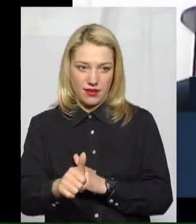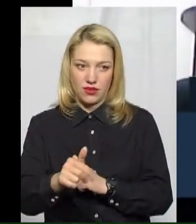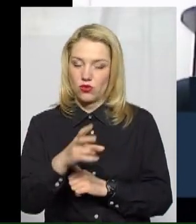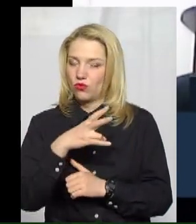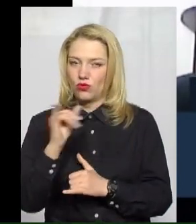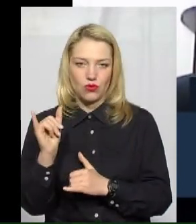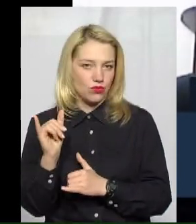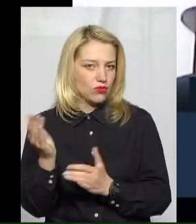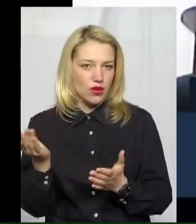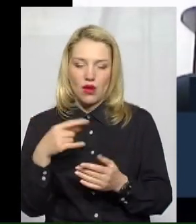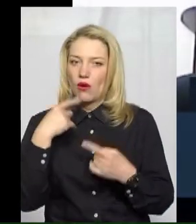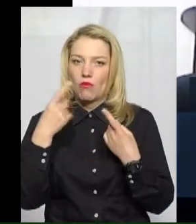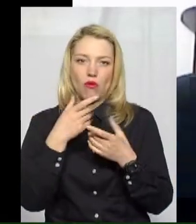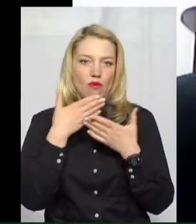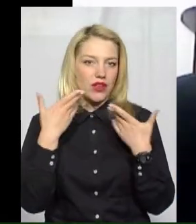йде.